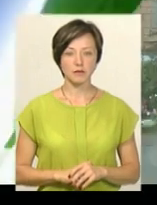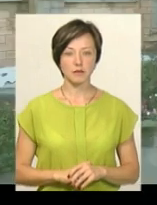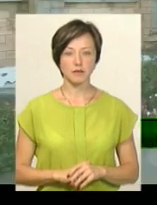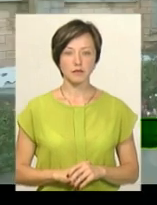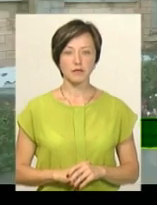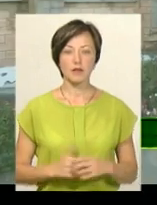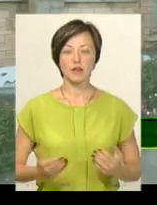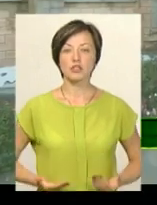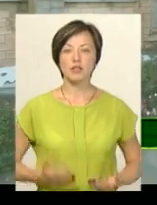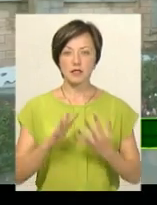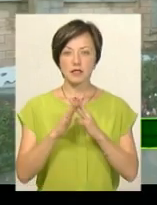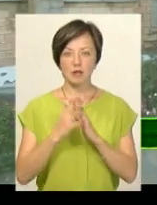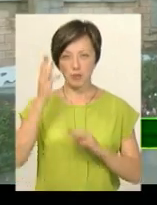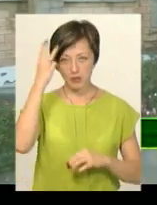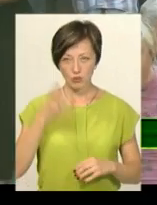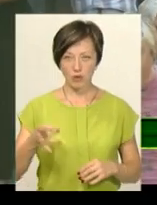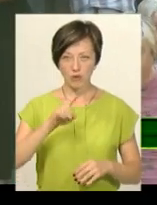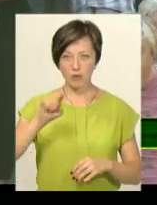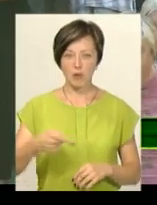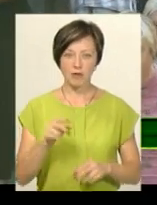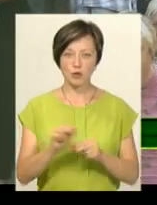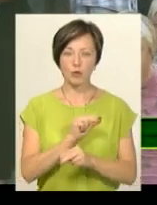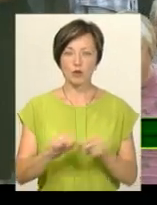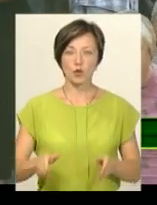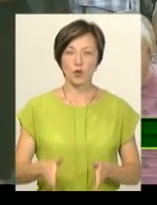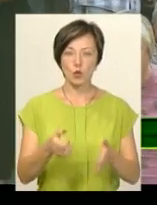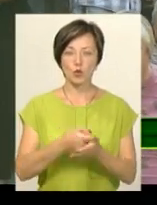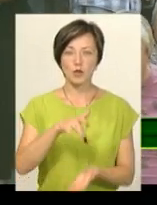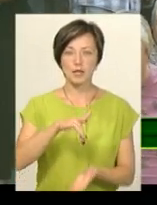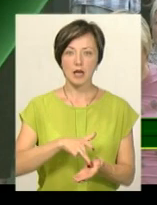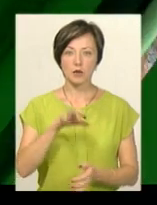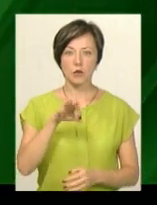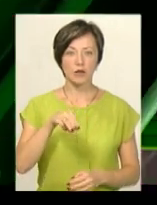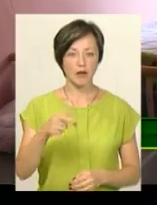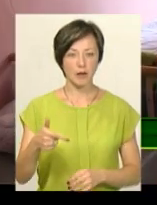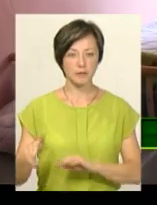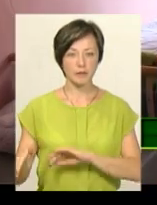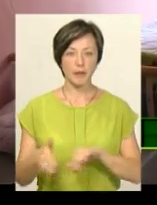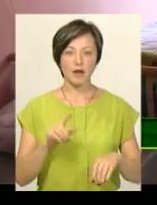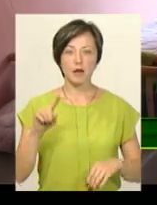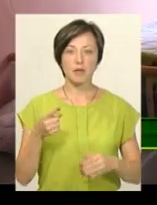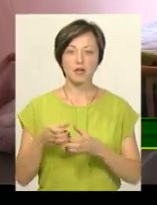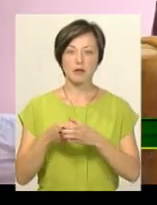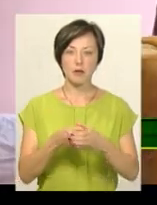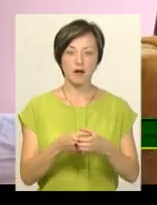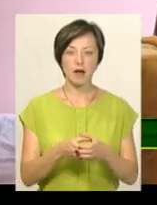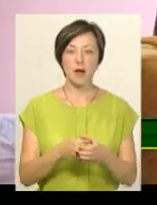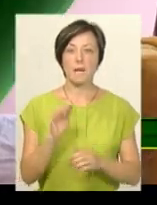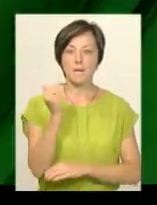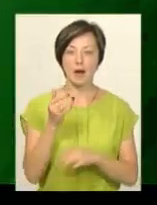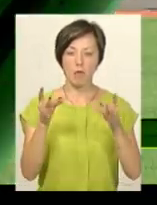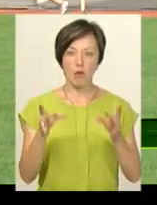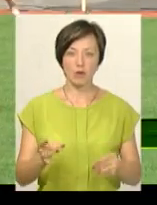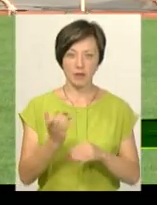Жителі Миколаєва Хмельницького району вимагають відремонтувати дорогу до центру ОТГ. Перша партія бебі-боксів надійшла в